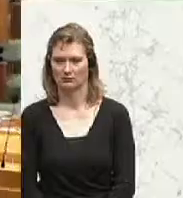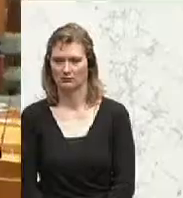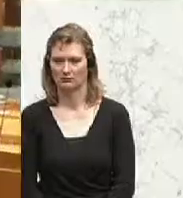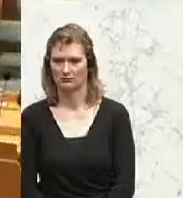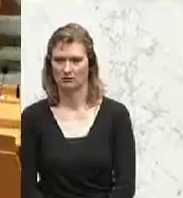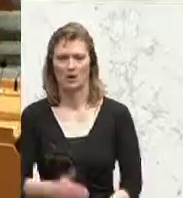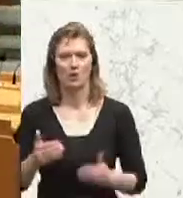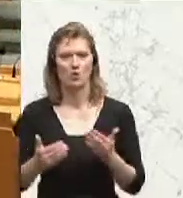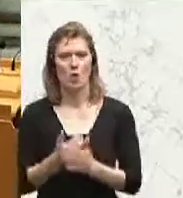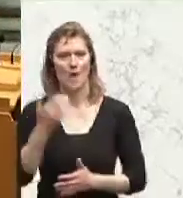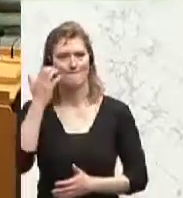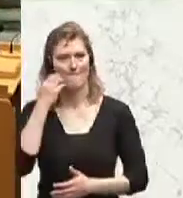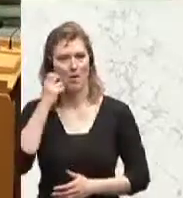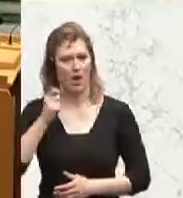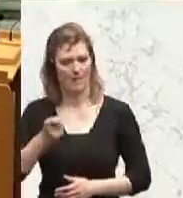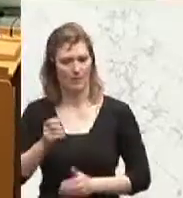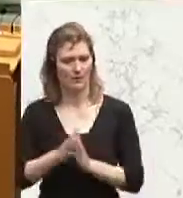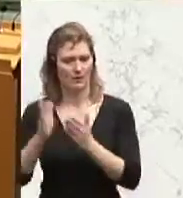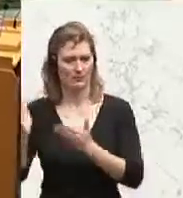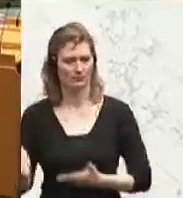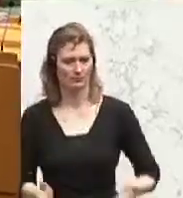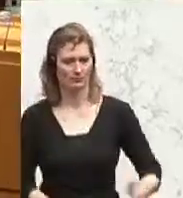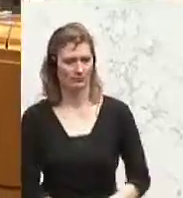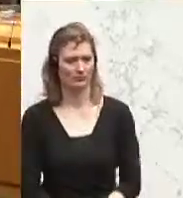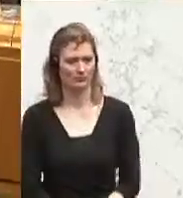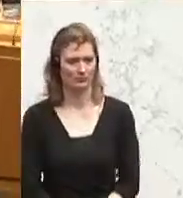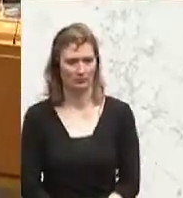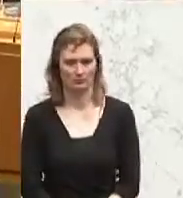Werner Neubauer von der FPÖ ist der Nächste.